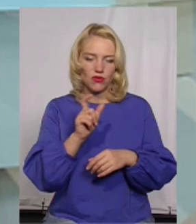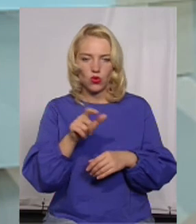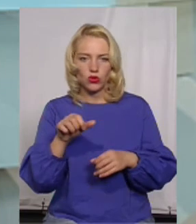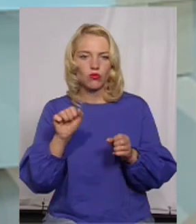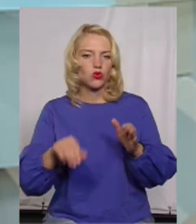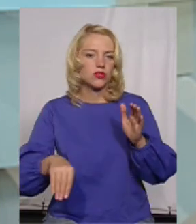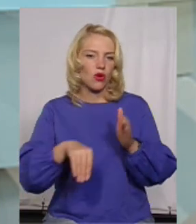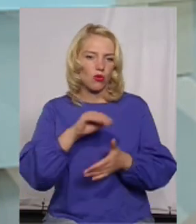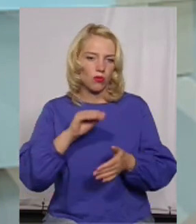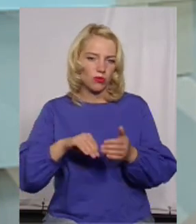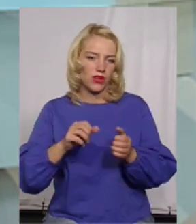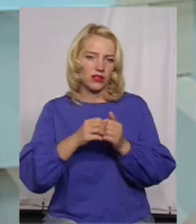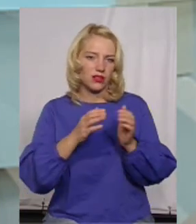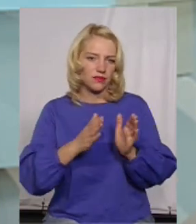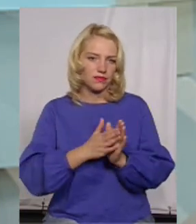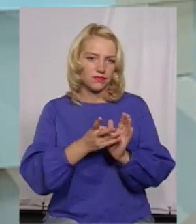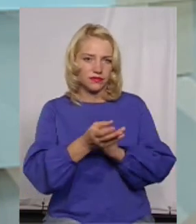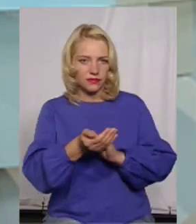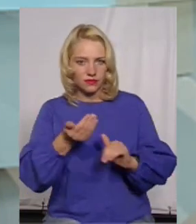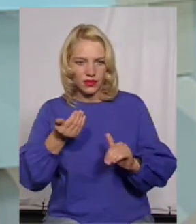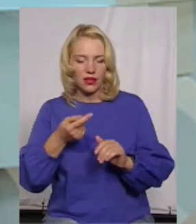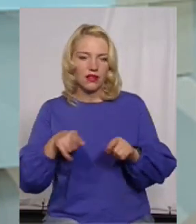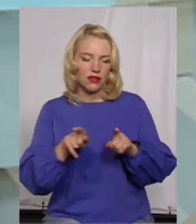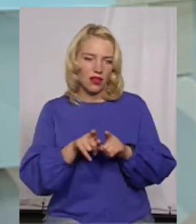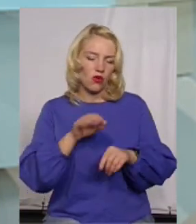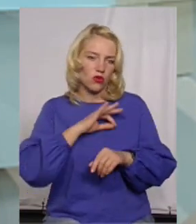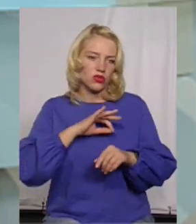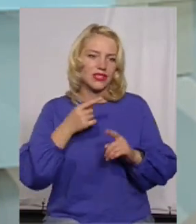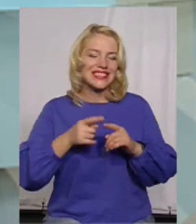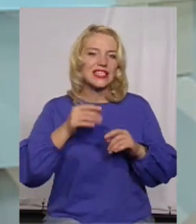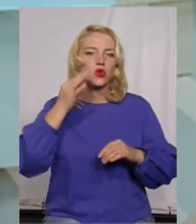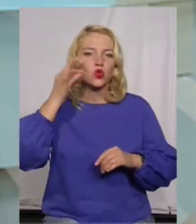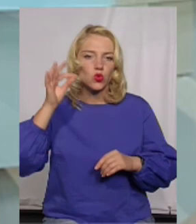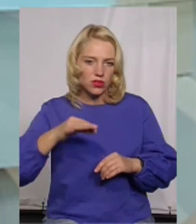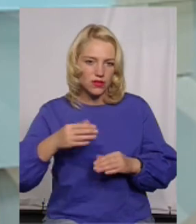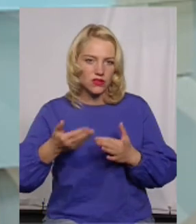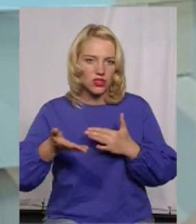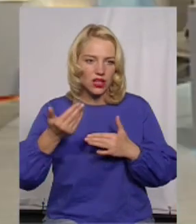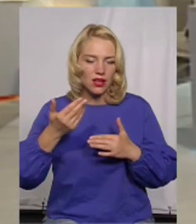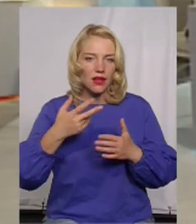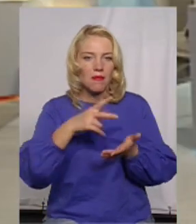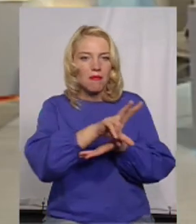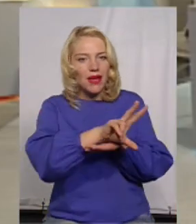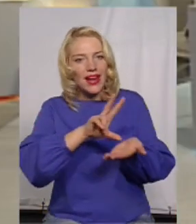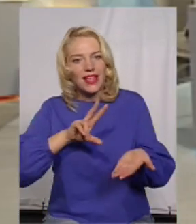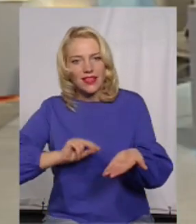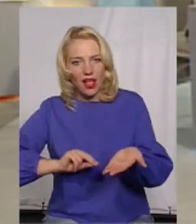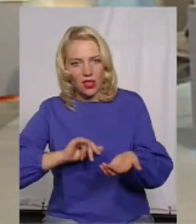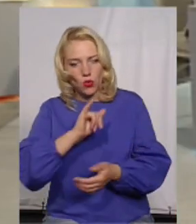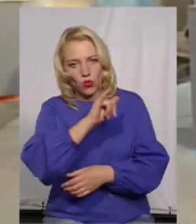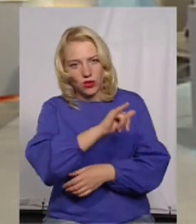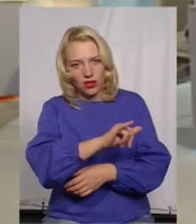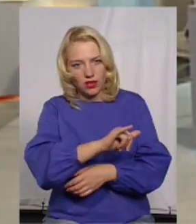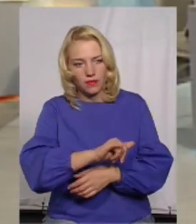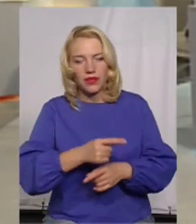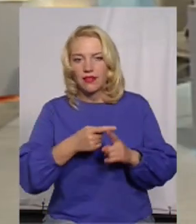закуповлювати наперед таким чином газ і отак от користуватись. Тобто, оцей досвід ми перейняли вже і, в принципі, він досить